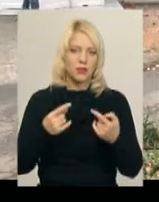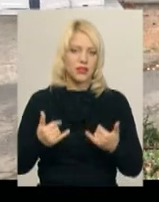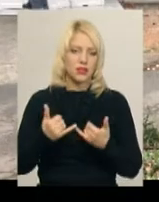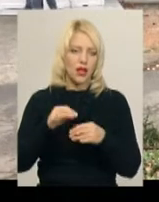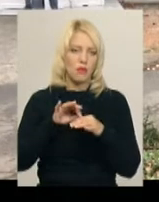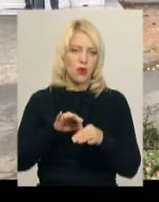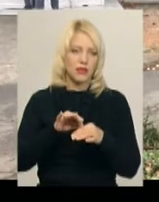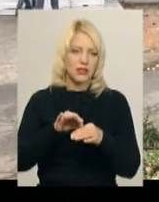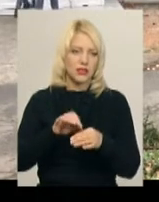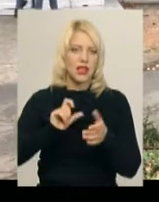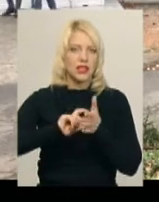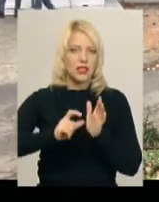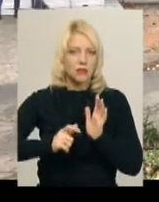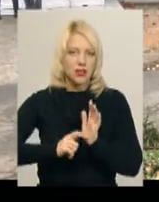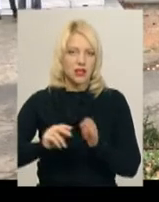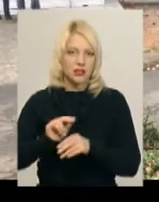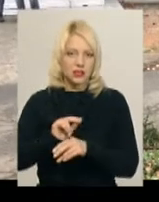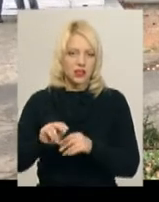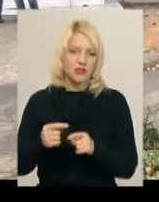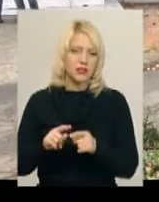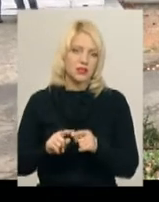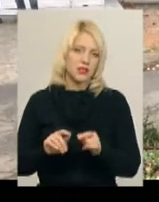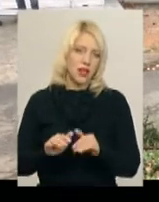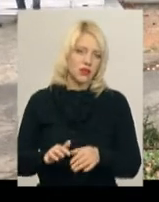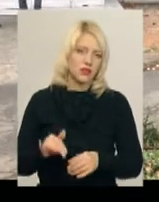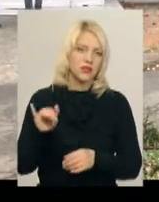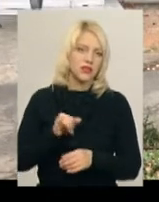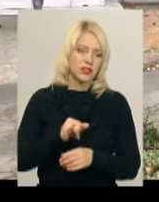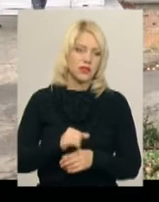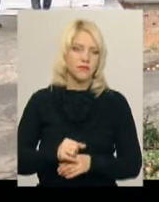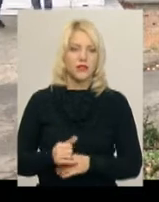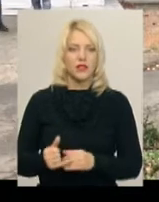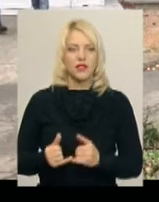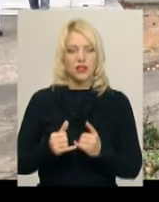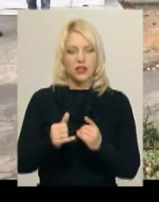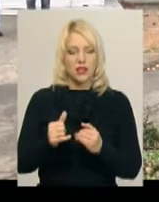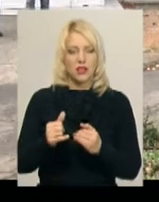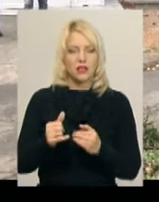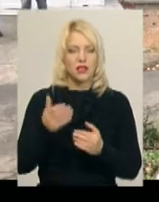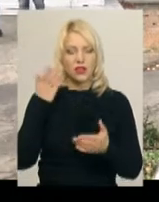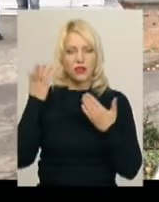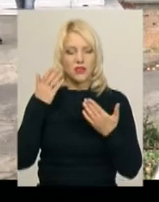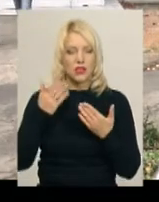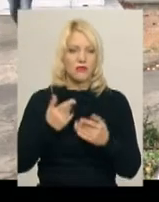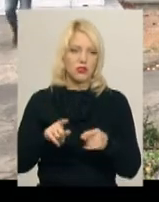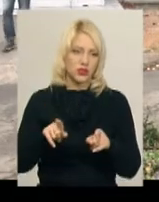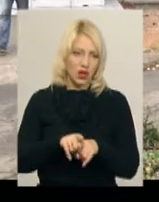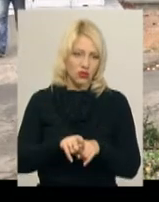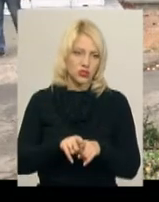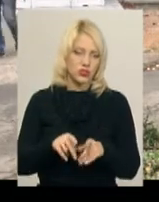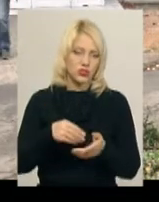цих заходів і для дозвільєвої сторони також